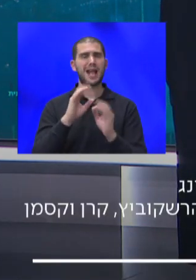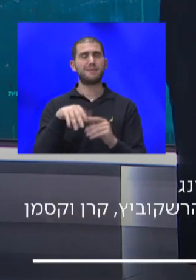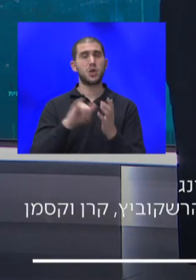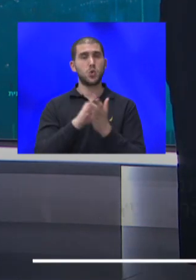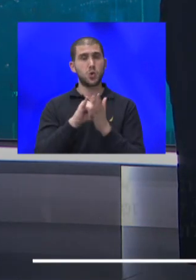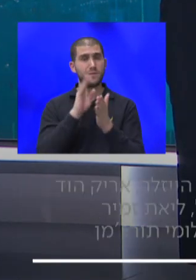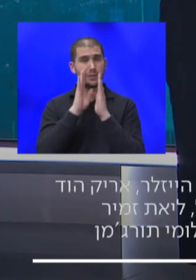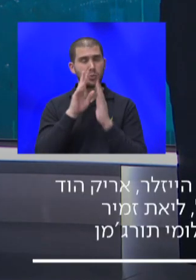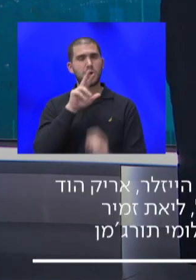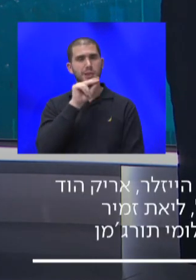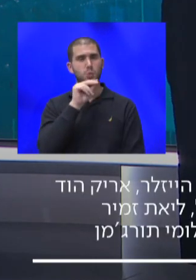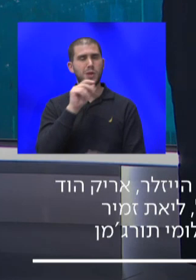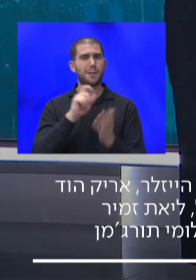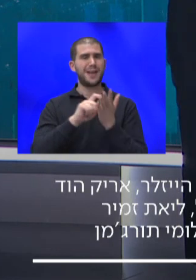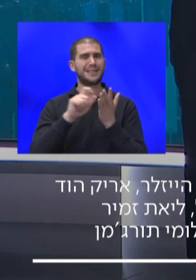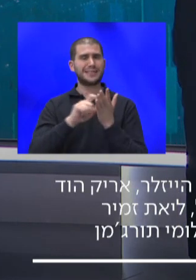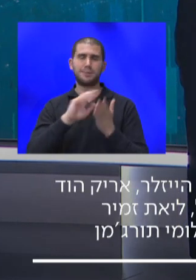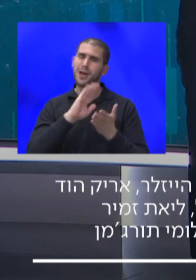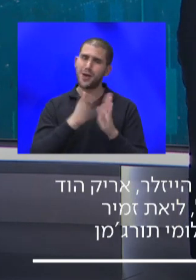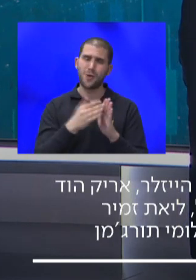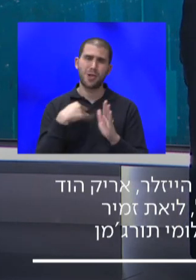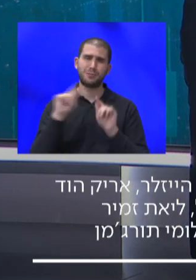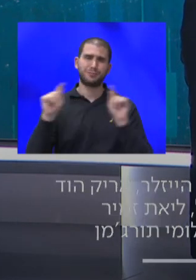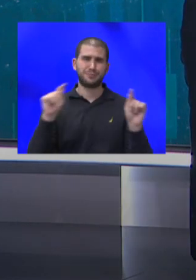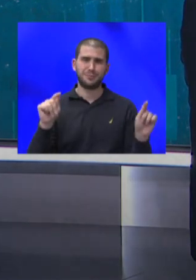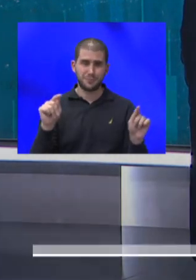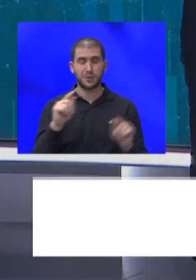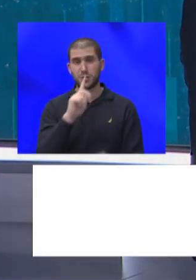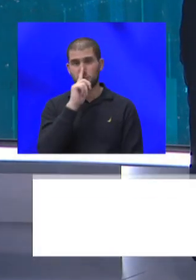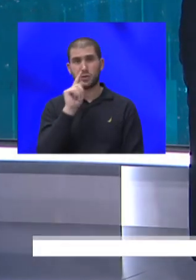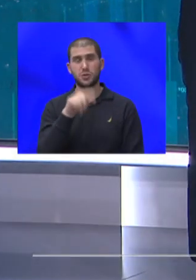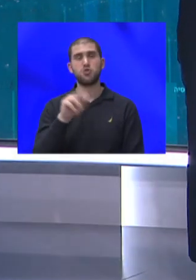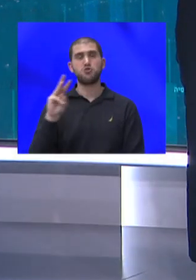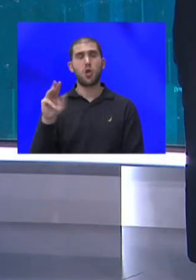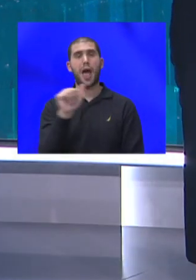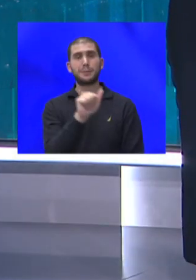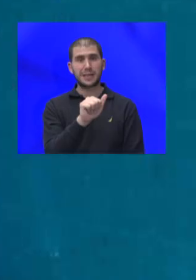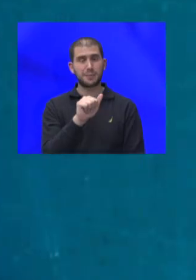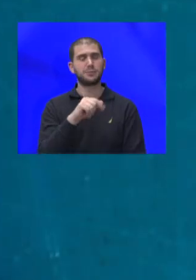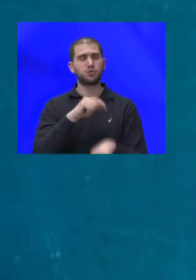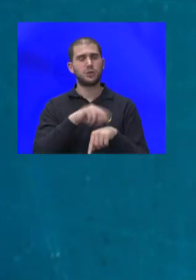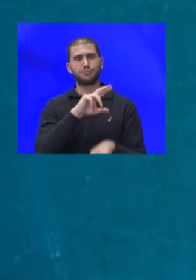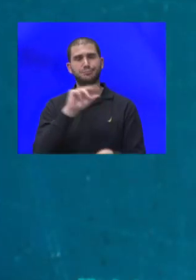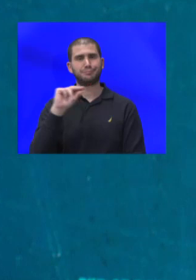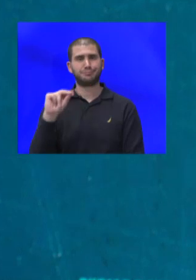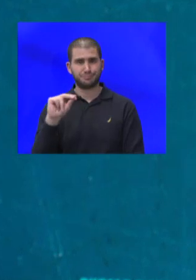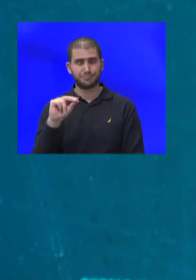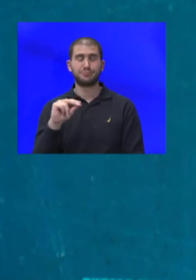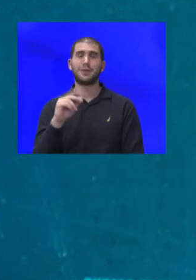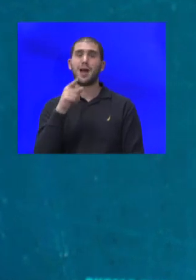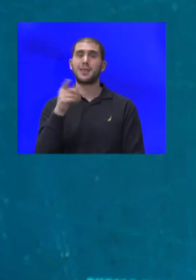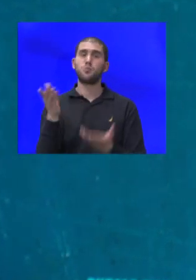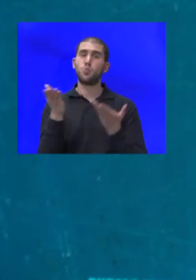באינסטגרם, איפה לא אנחנו בכל מקום. ביום ראשון יהיה כאן שעה עולם סטרדמסקי, באותה שעה בדיוק. עדה הזאת הן מוזמנות ומוזמנים